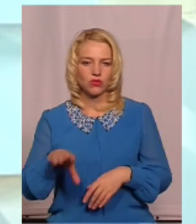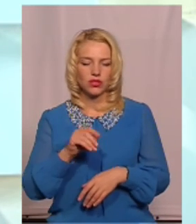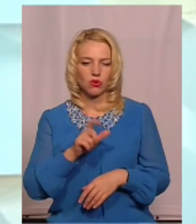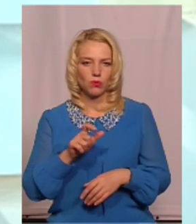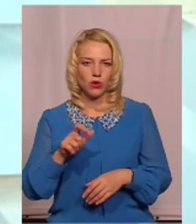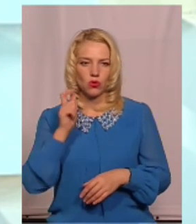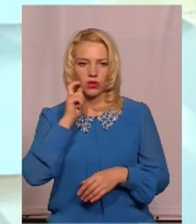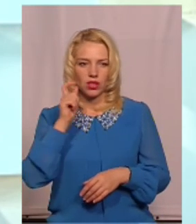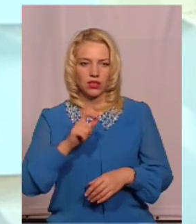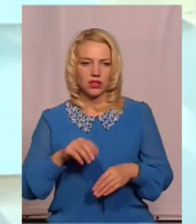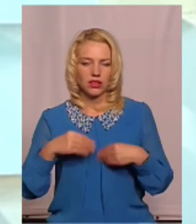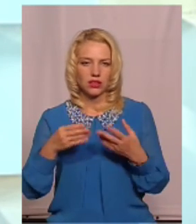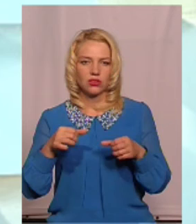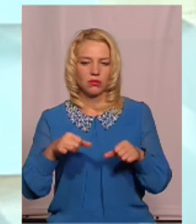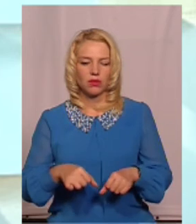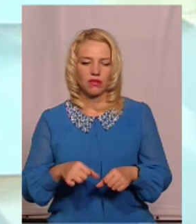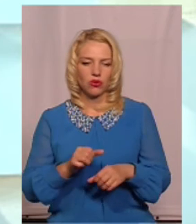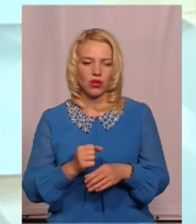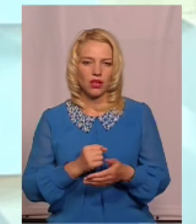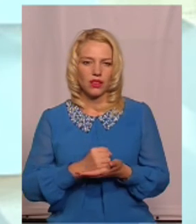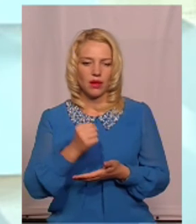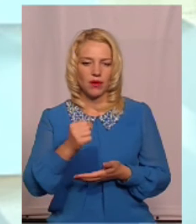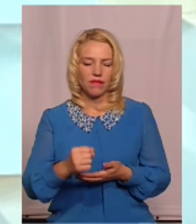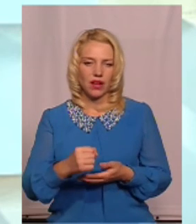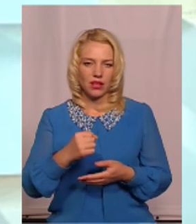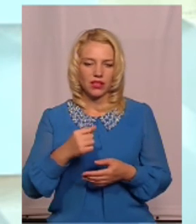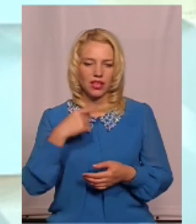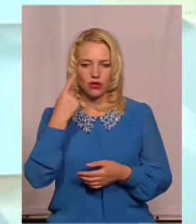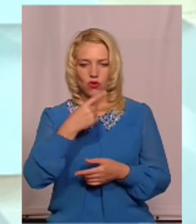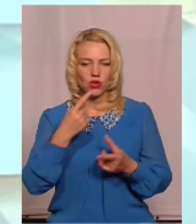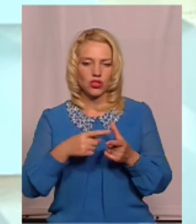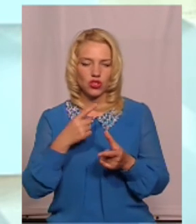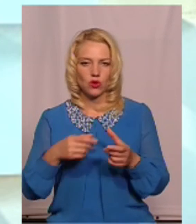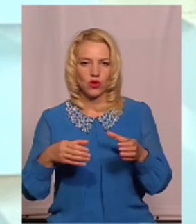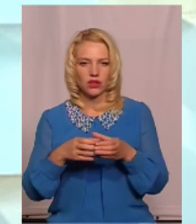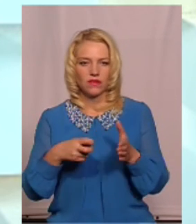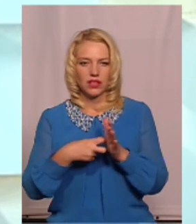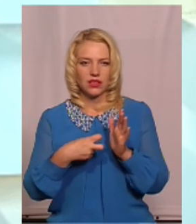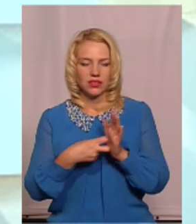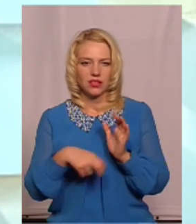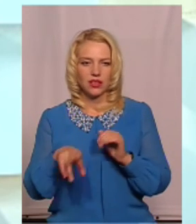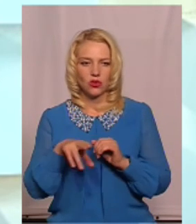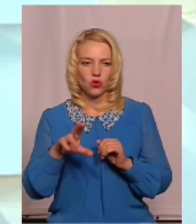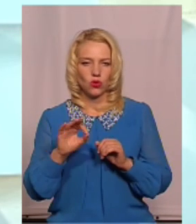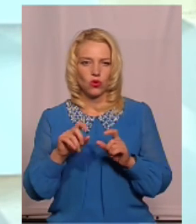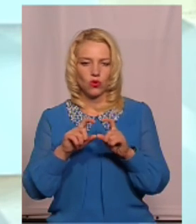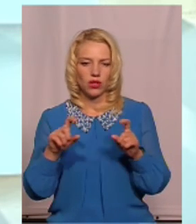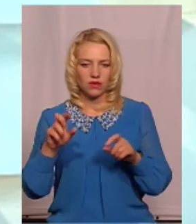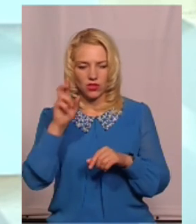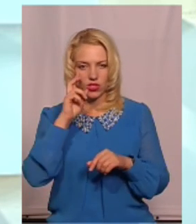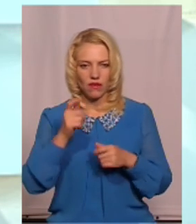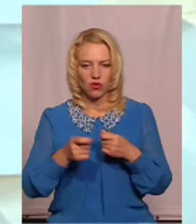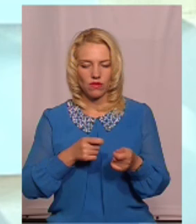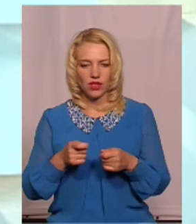громадянам України надано право направляти індивідуальні чи колективні листи до органів державної